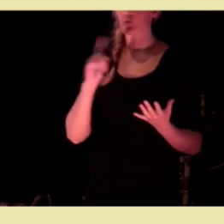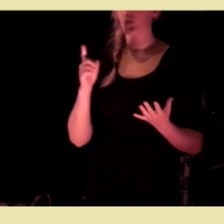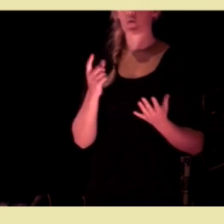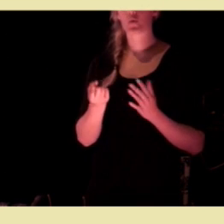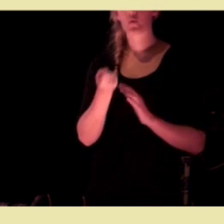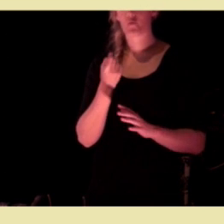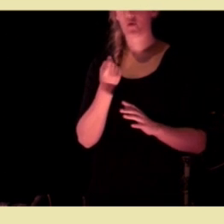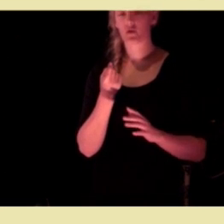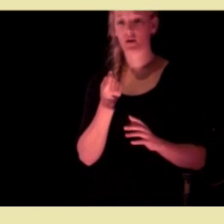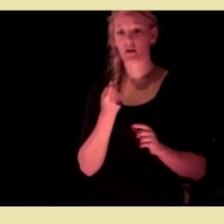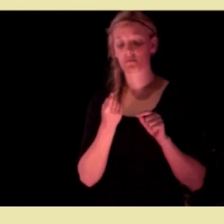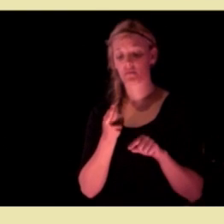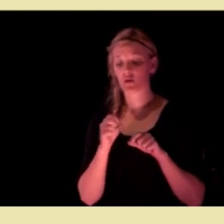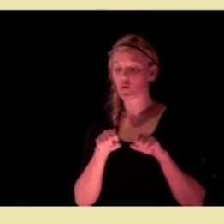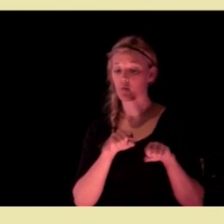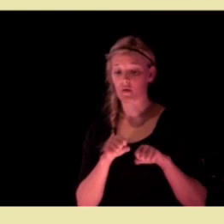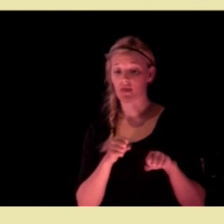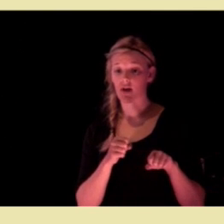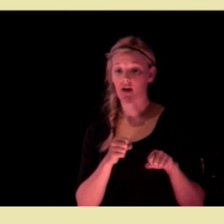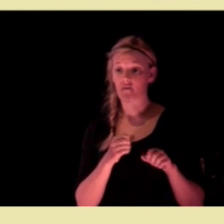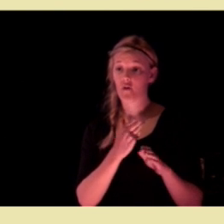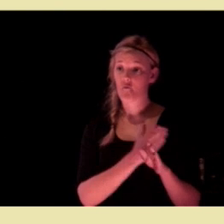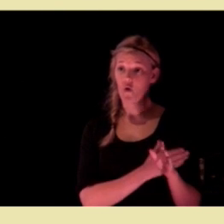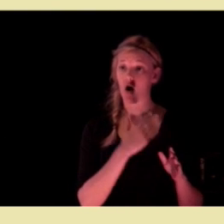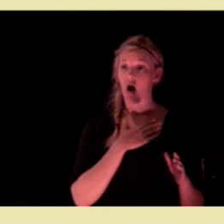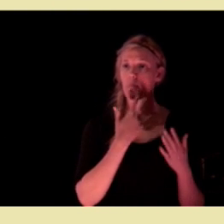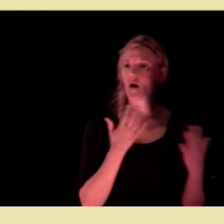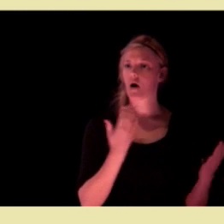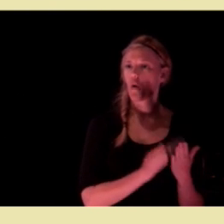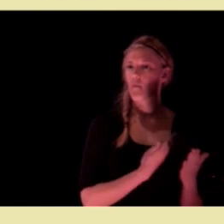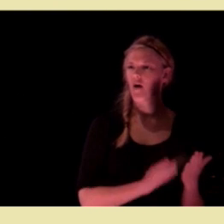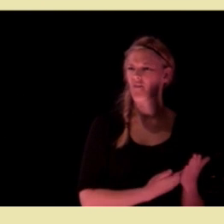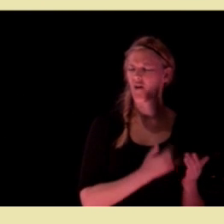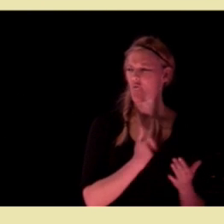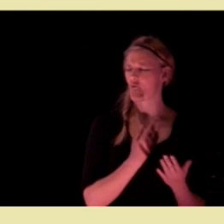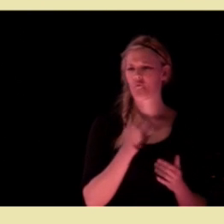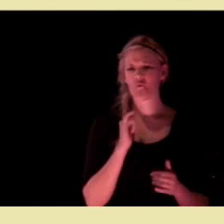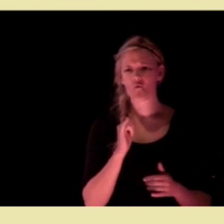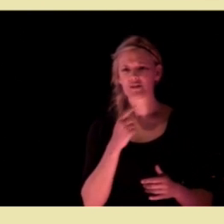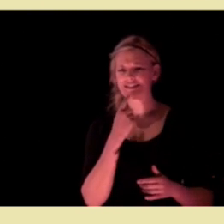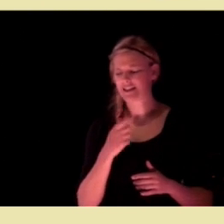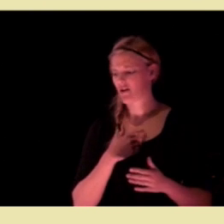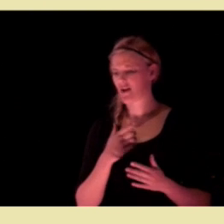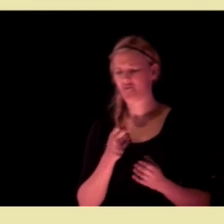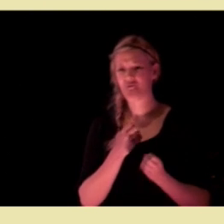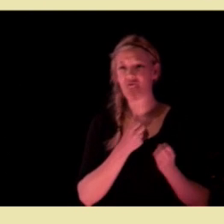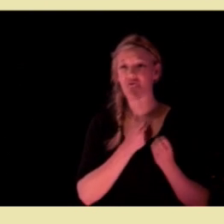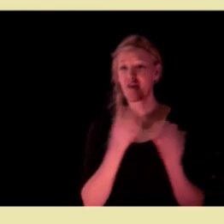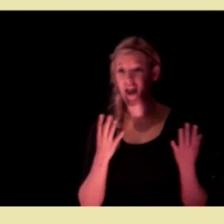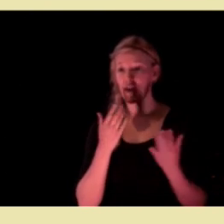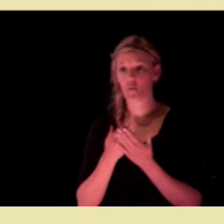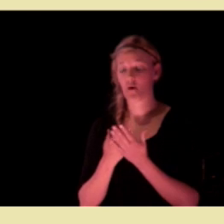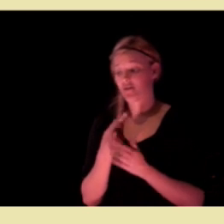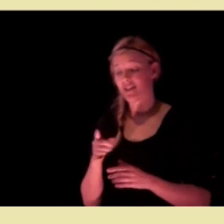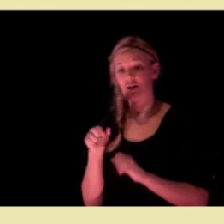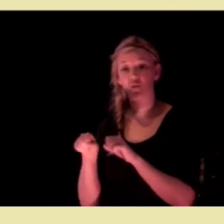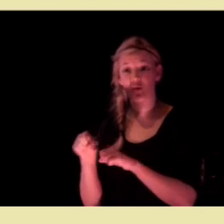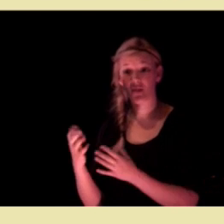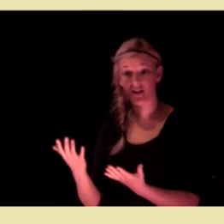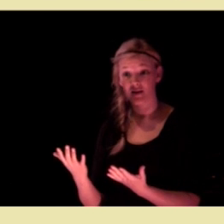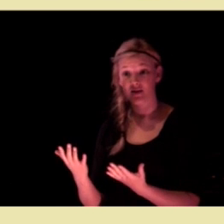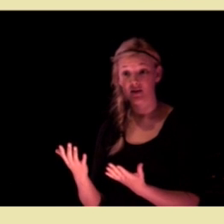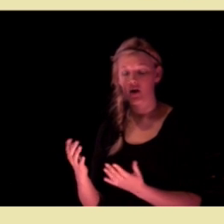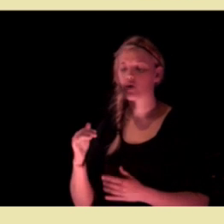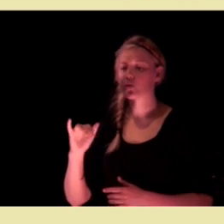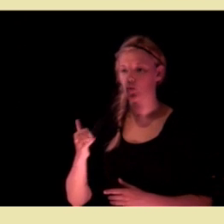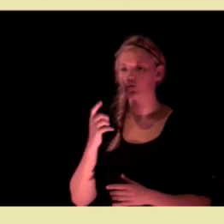utfordringen har vært at kommunene allerede har mange oppgaver, hvorfor foreslår vi da flytte enda flere oppgaver til kommunene? Jo,